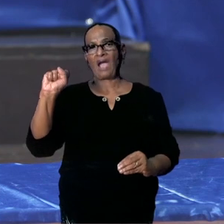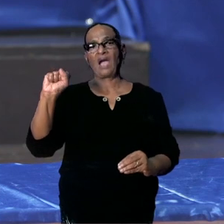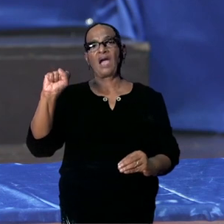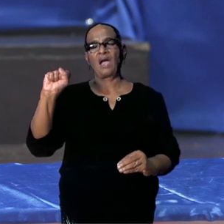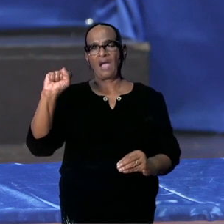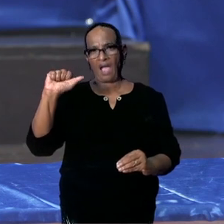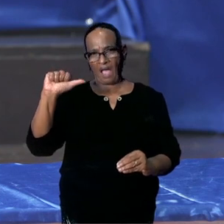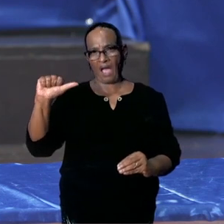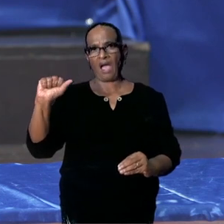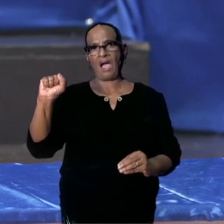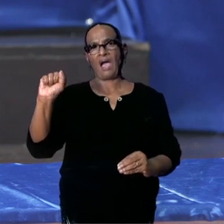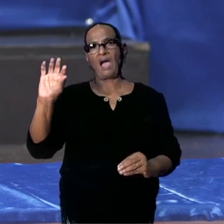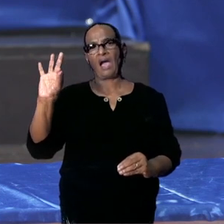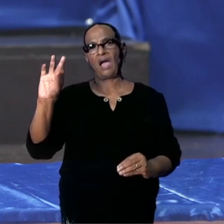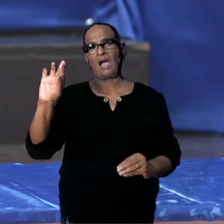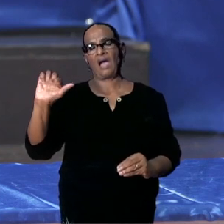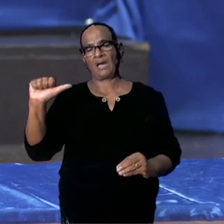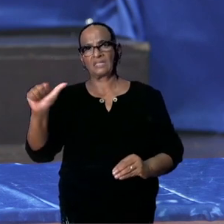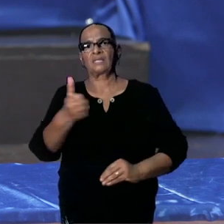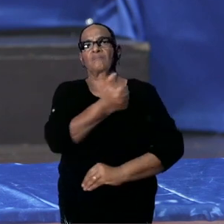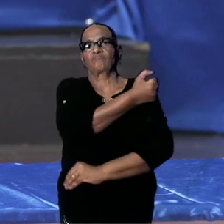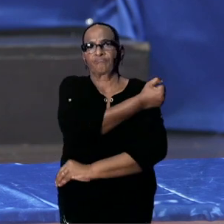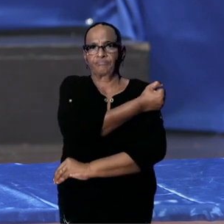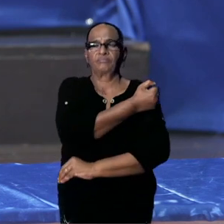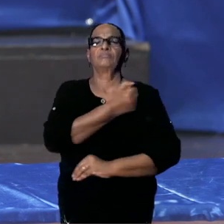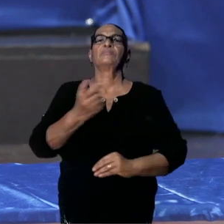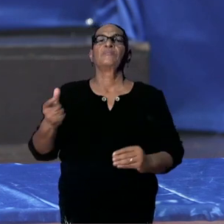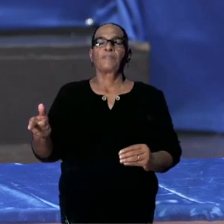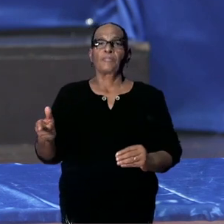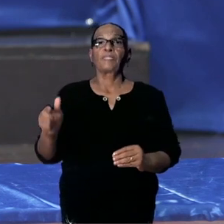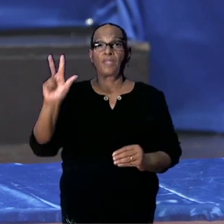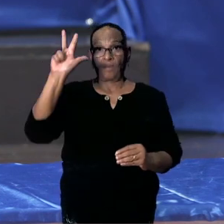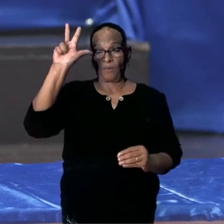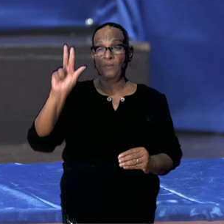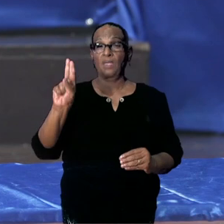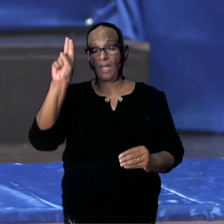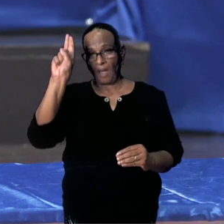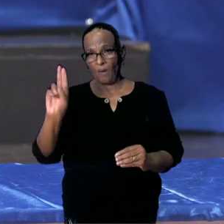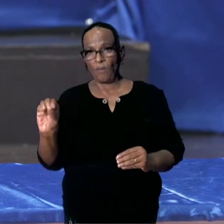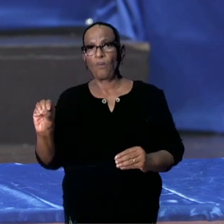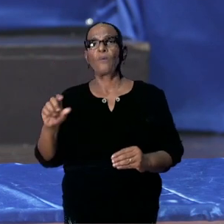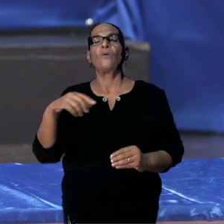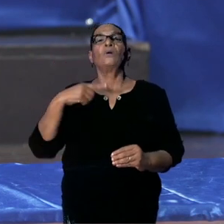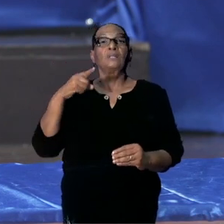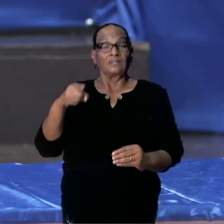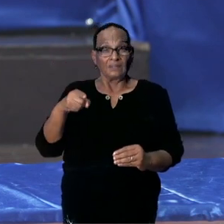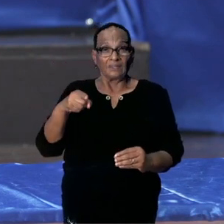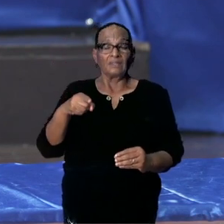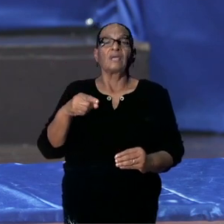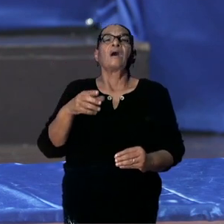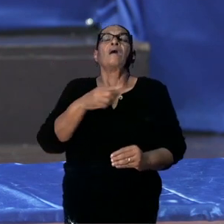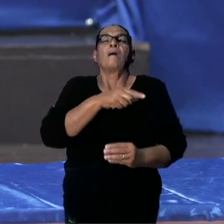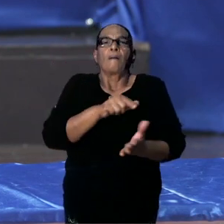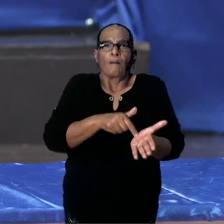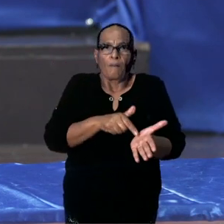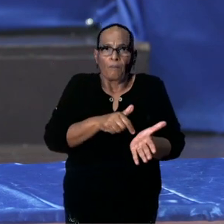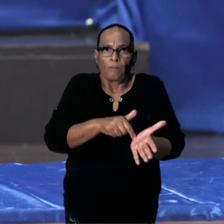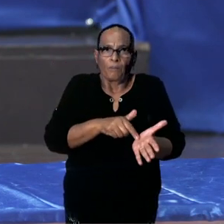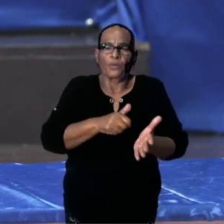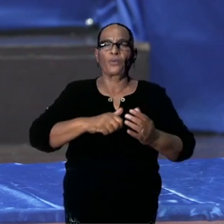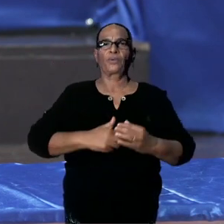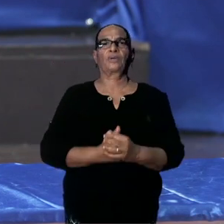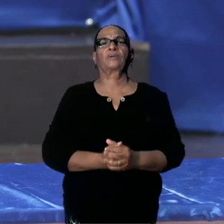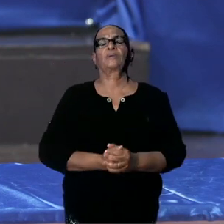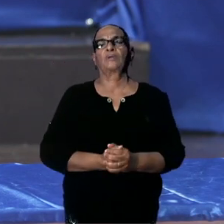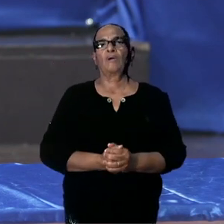En dat zal ook een van de documenten zijn die de WHO gaat gebruiken om die uiteindelijke approval of